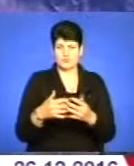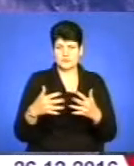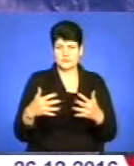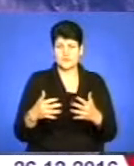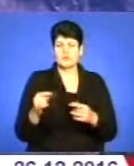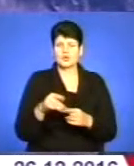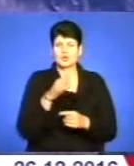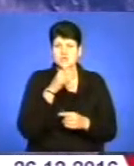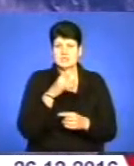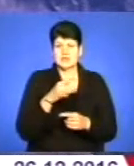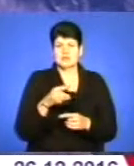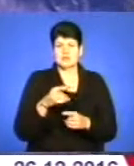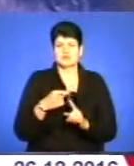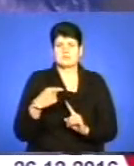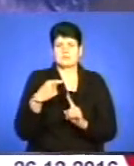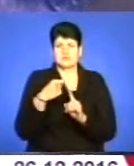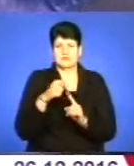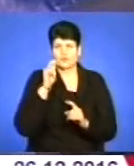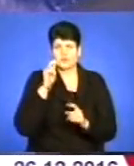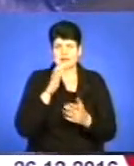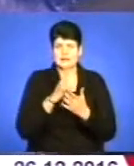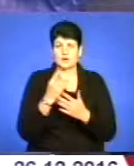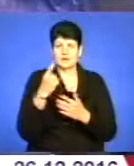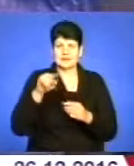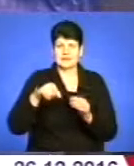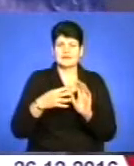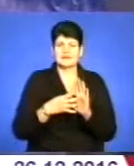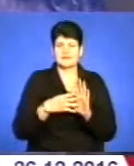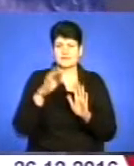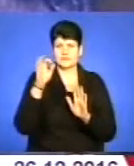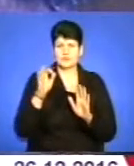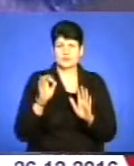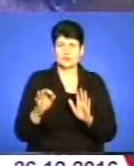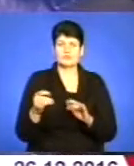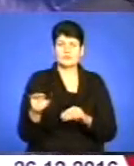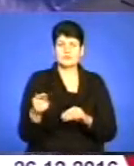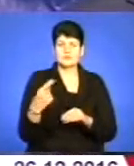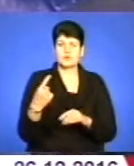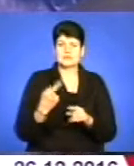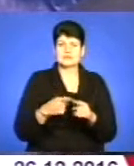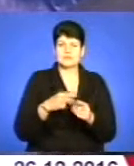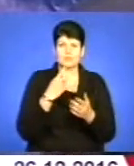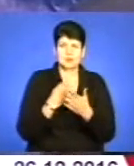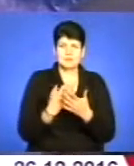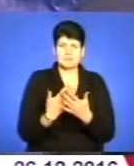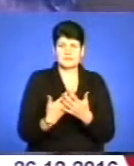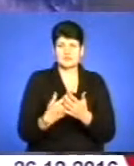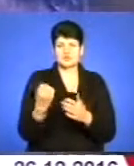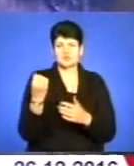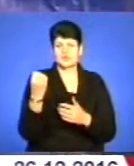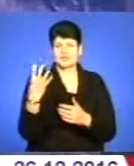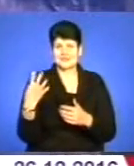в Україні приріст складає лише 1,9% приросту, то по Тернопільськ області цей показник приблизно 14